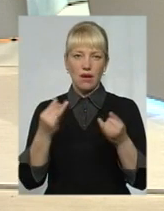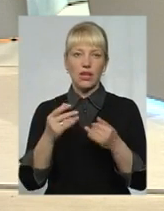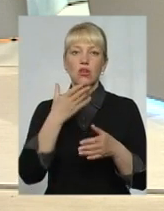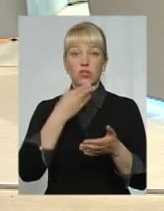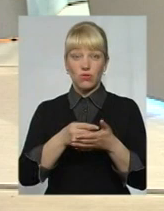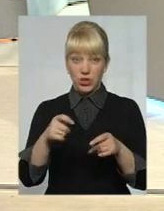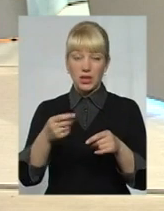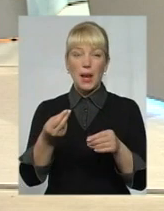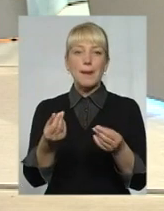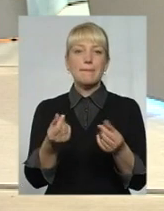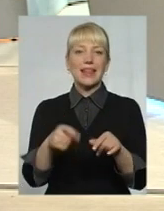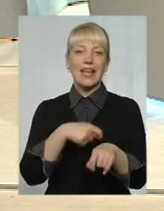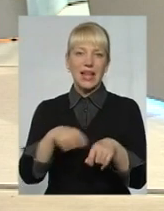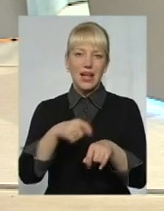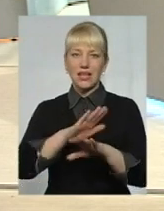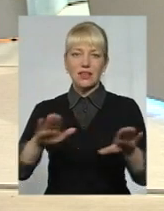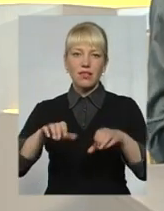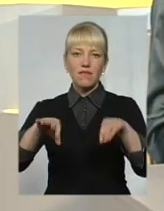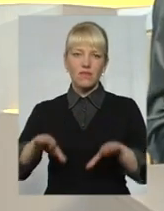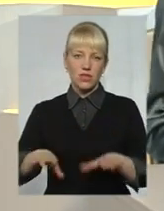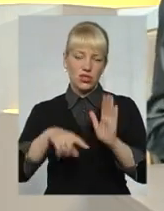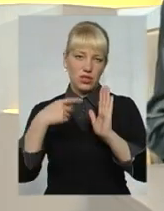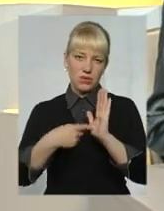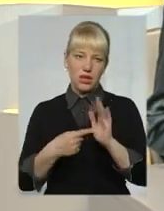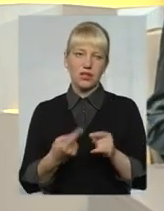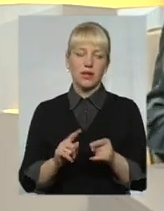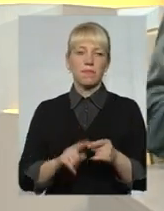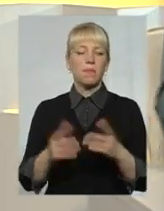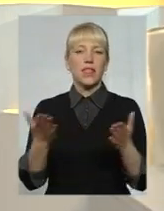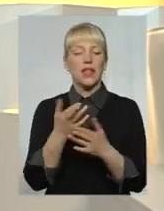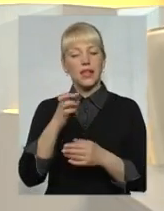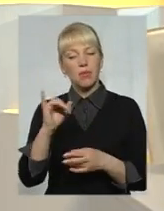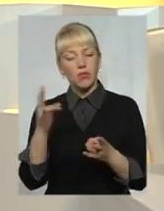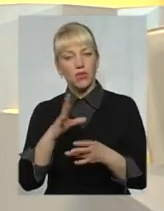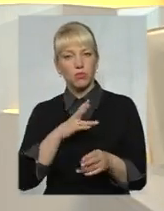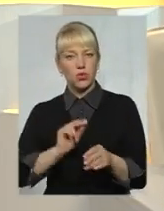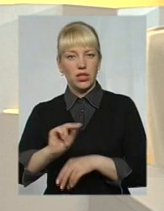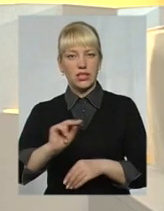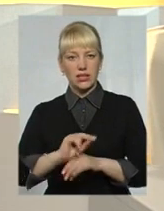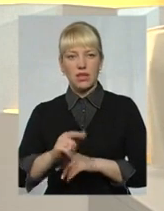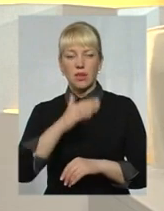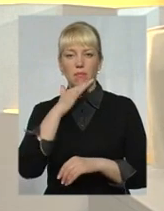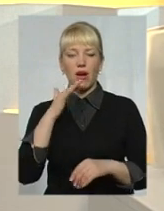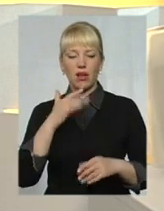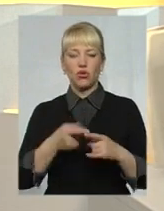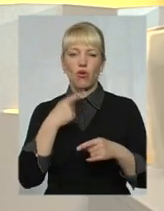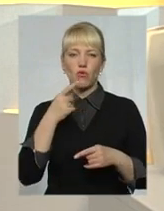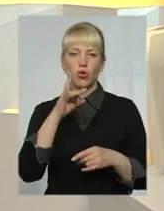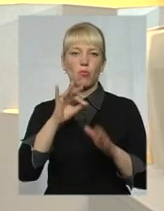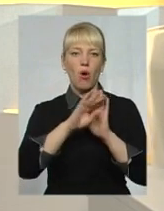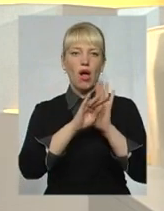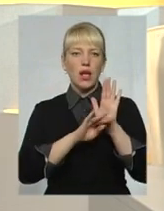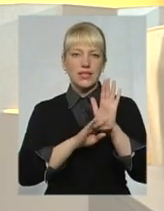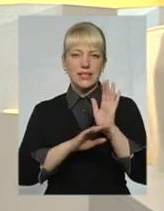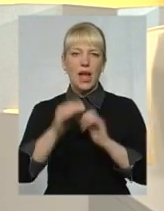матеріальних, невирішених питаннях. Яким би мало бути наставництво? Дуже часто приводять американську систему,